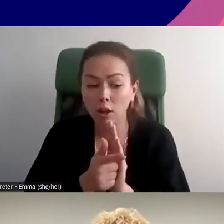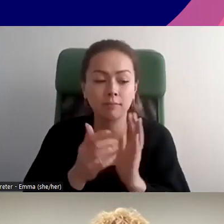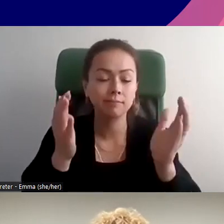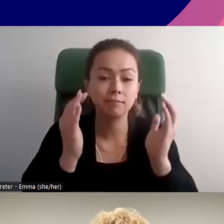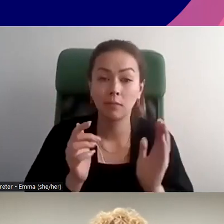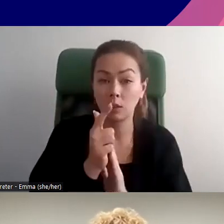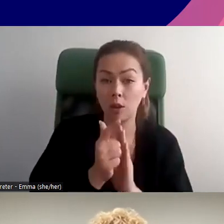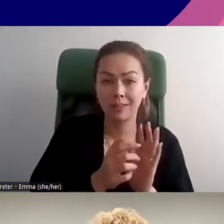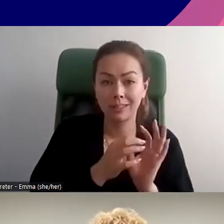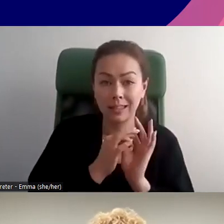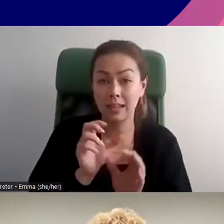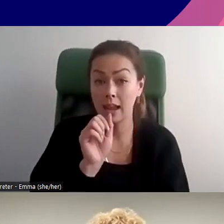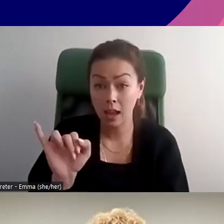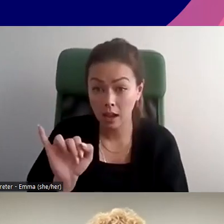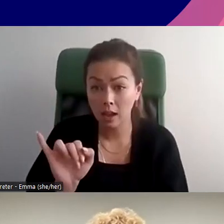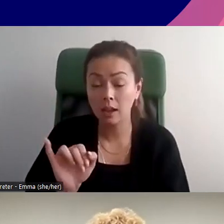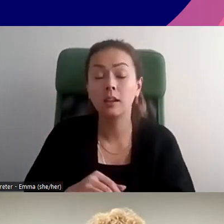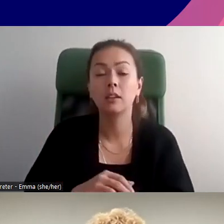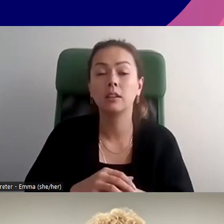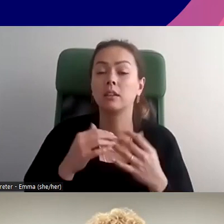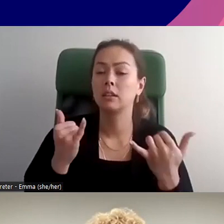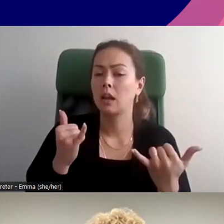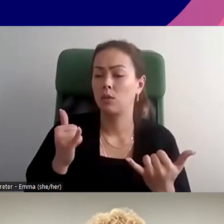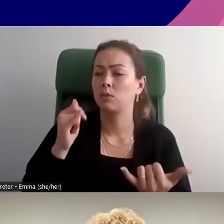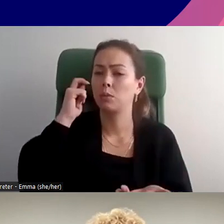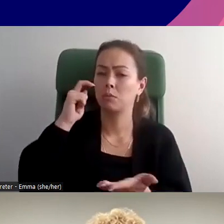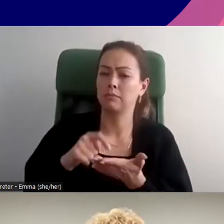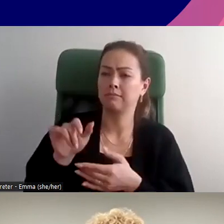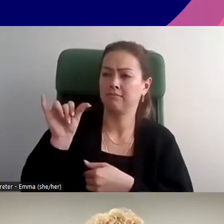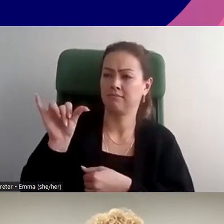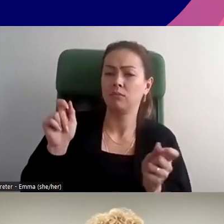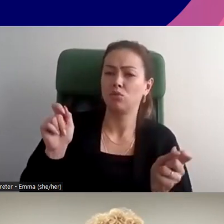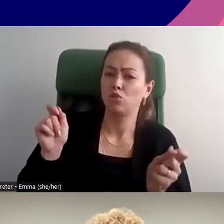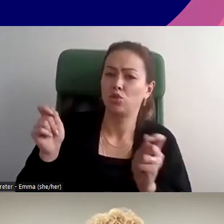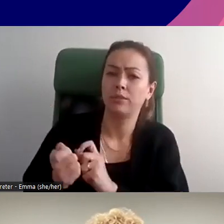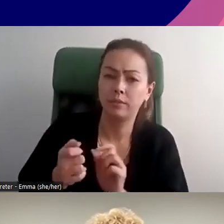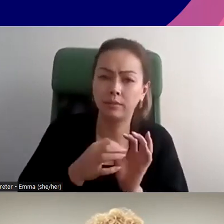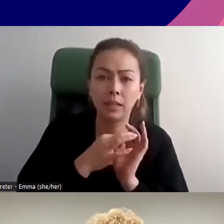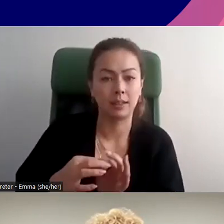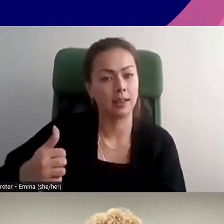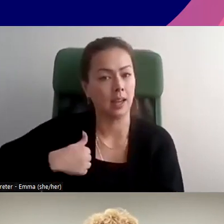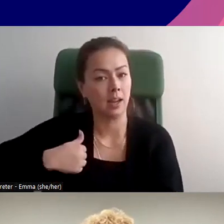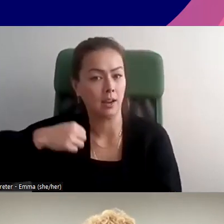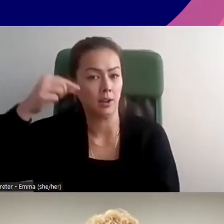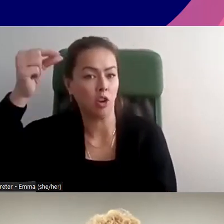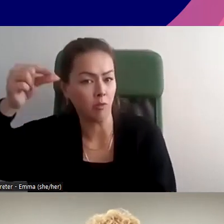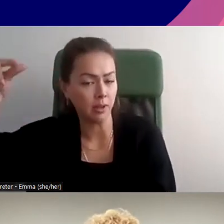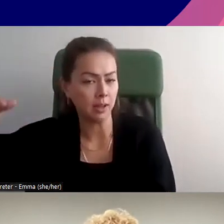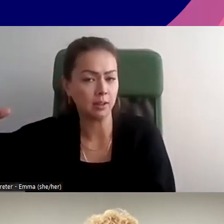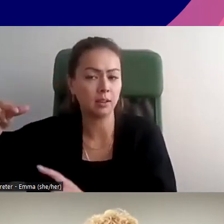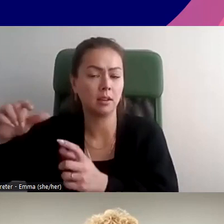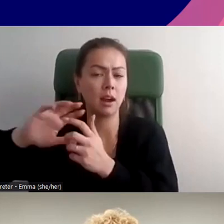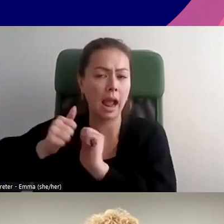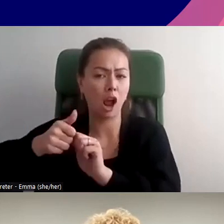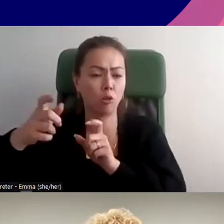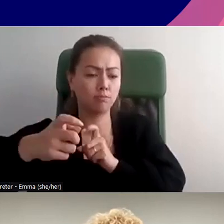ainsi qu'un projet de loi sur l'intelligence artificielle. Nous commençons à voir un changement dans la façon dont le gouvernement canadien